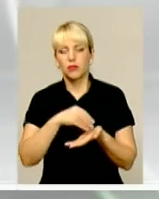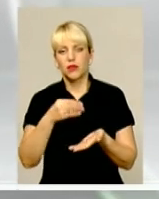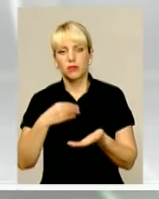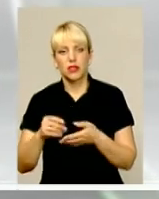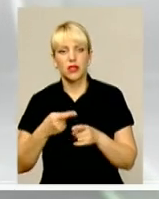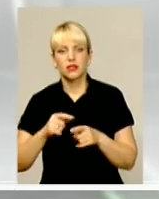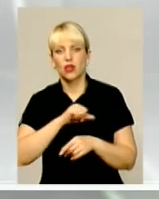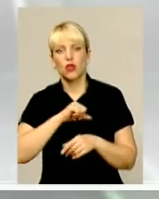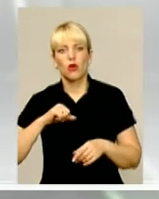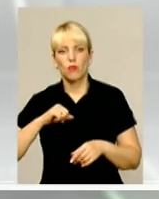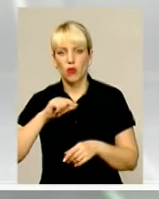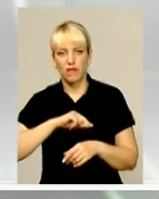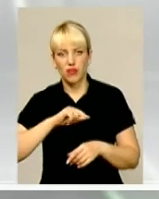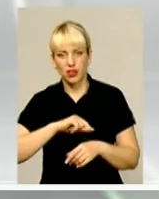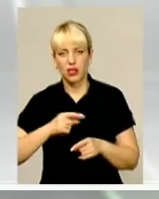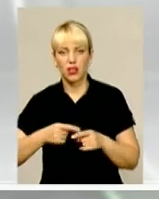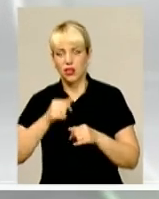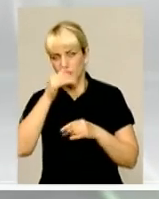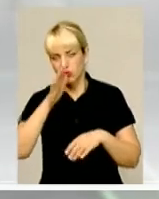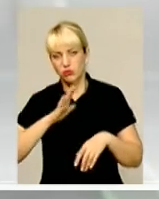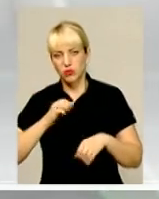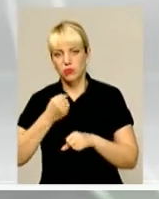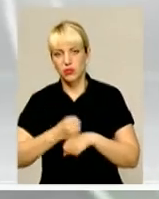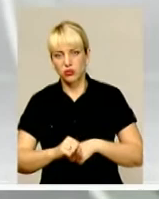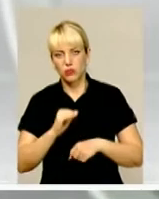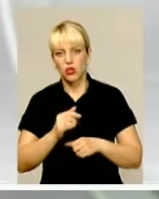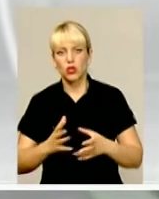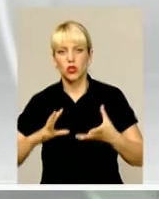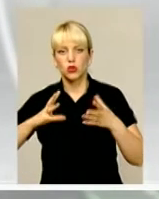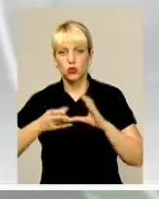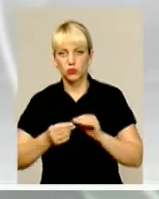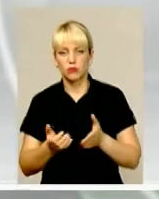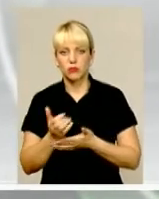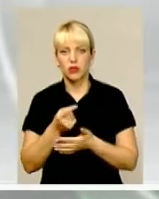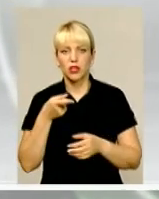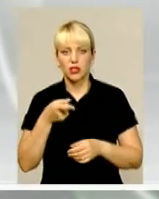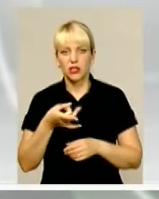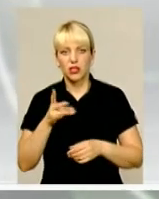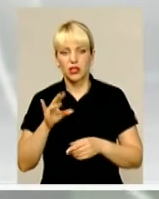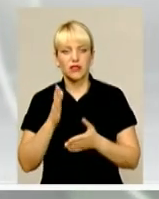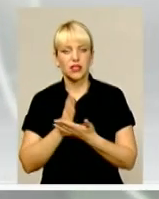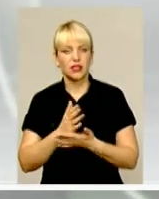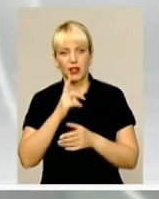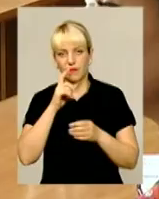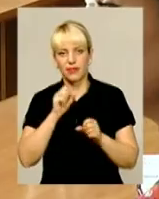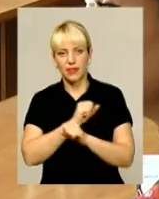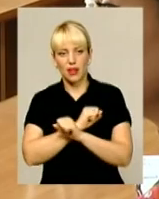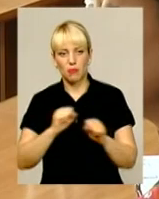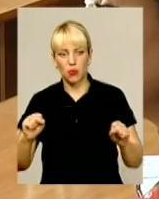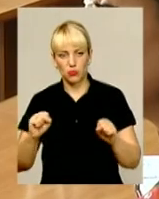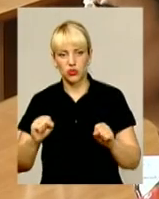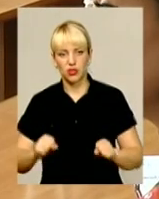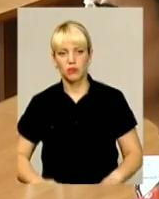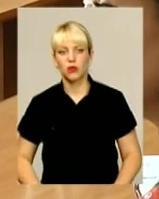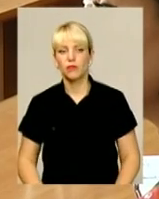добровільний характер і не можуть бути примусовими. Тому сума збору близько тисячі гривень з батьків є неприпустимою. Про те,